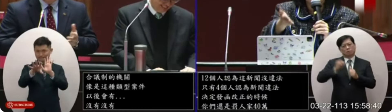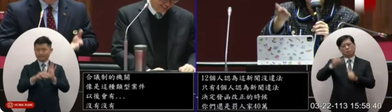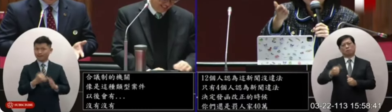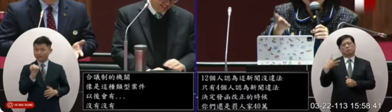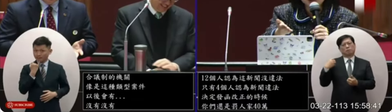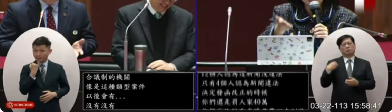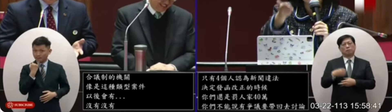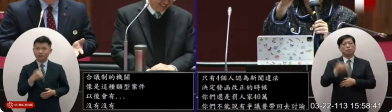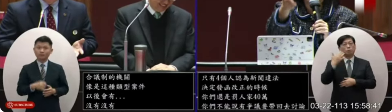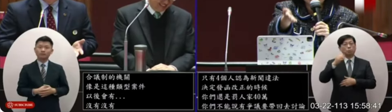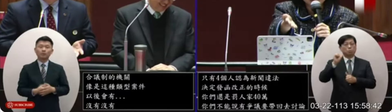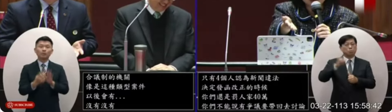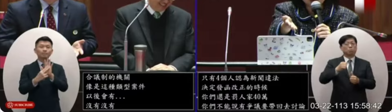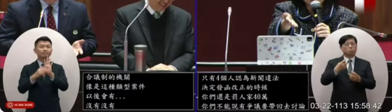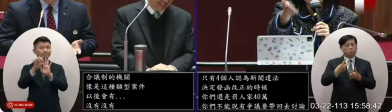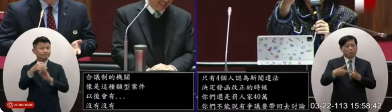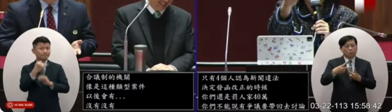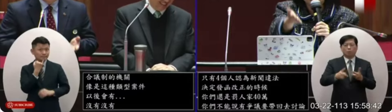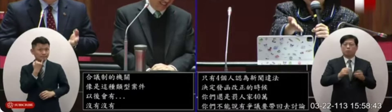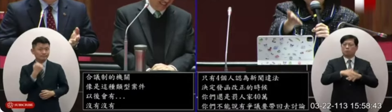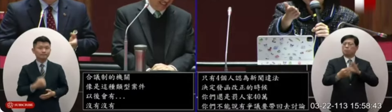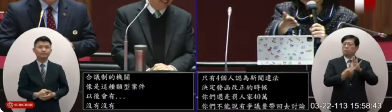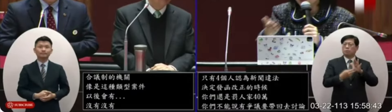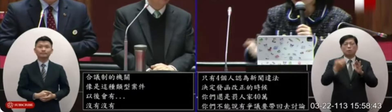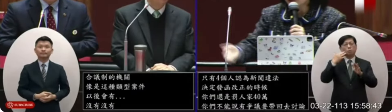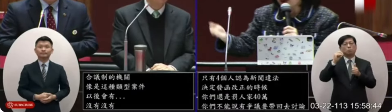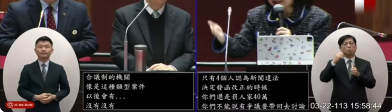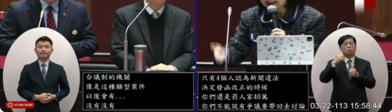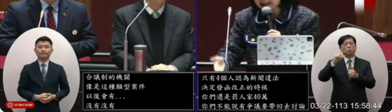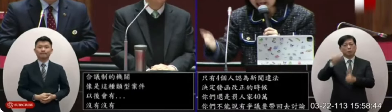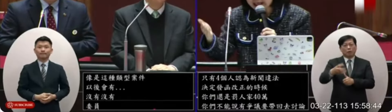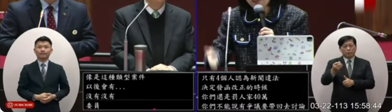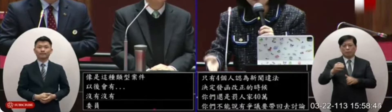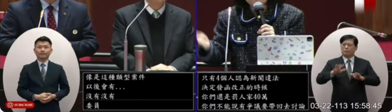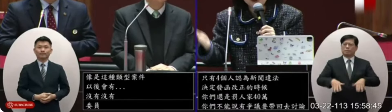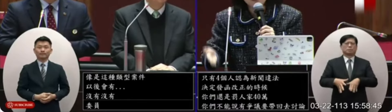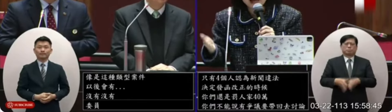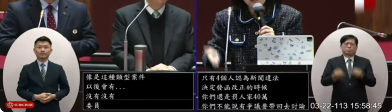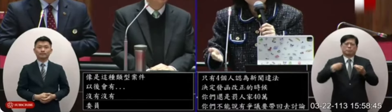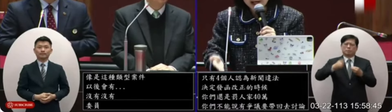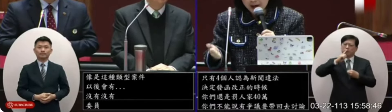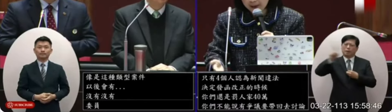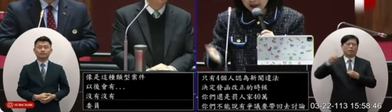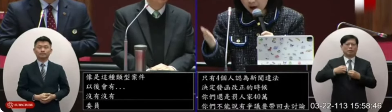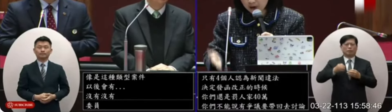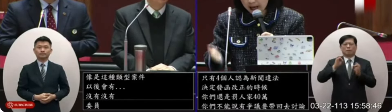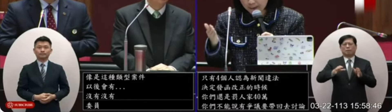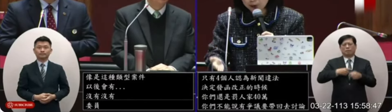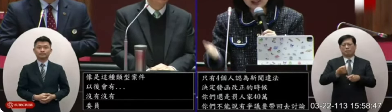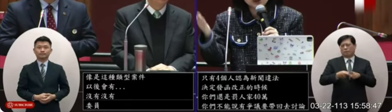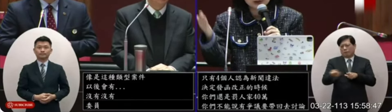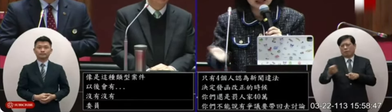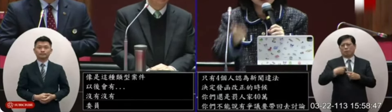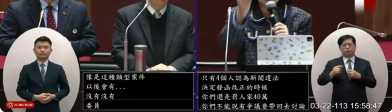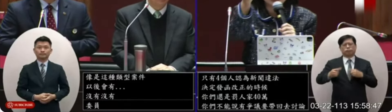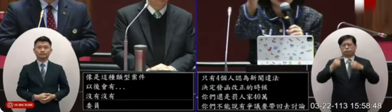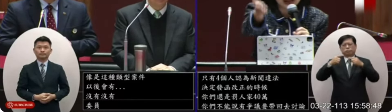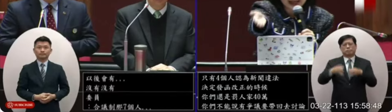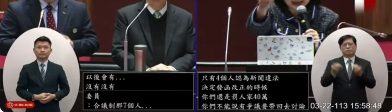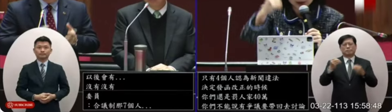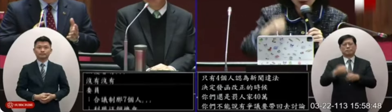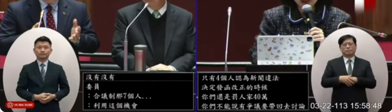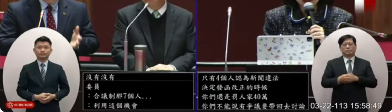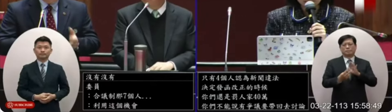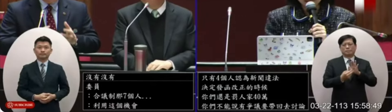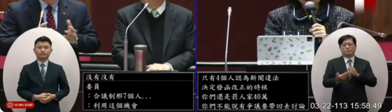說明一下嗎如果沒有造法會讓你說明如果沒有造法的話你今天根本不用浪費人民的公帑不斷的去打